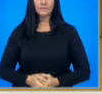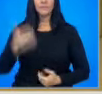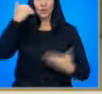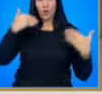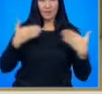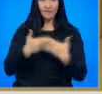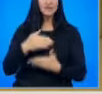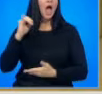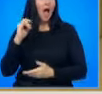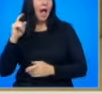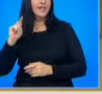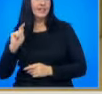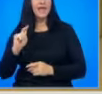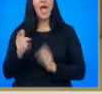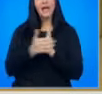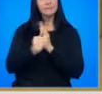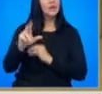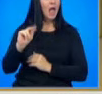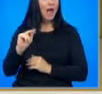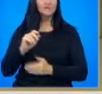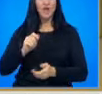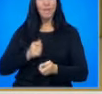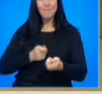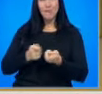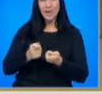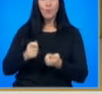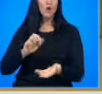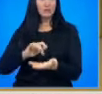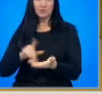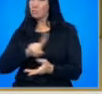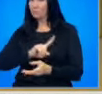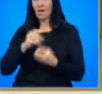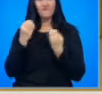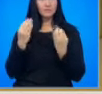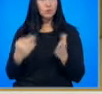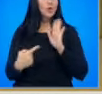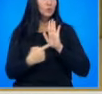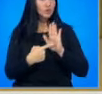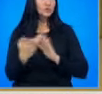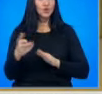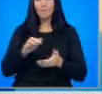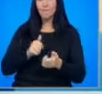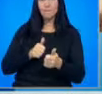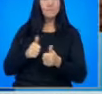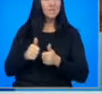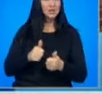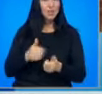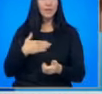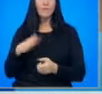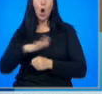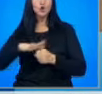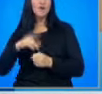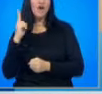Добър вечер, IT-експертите казват, че манипулация на машината е невъзможна и посочват, че тя има един основен код,